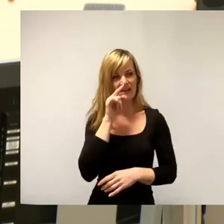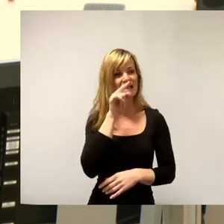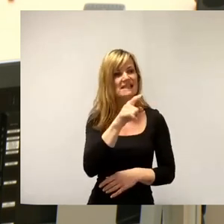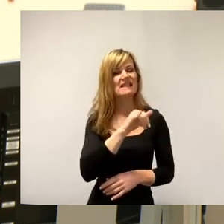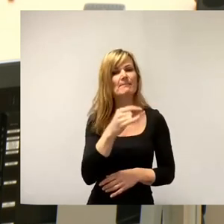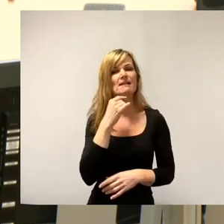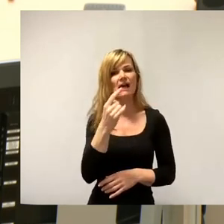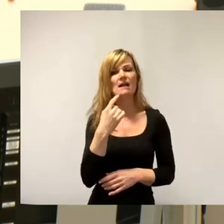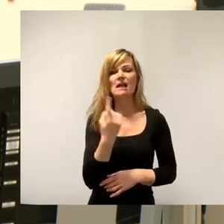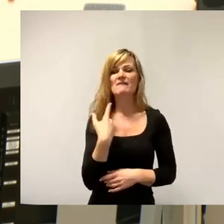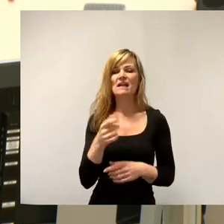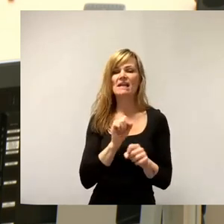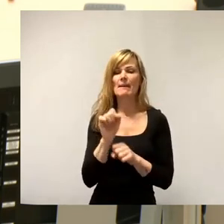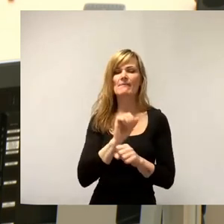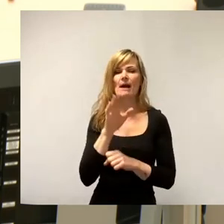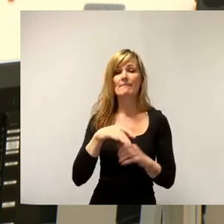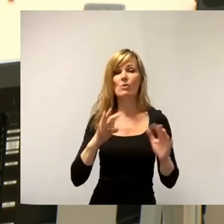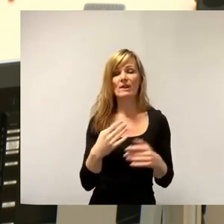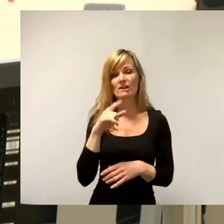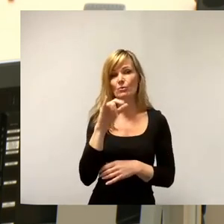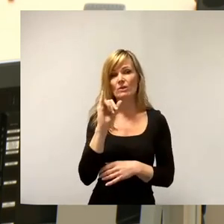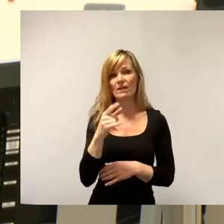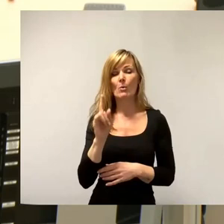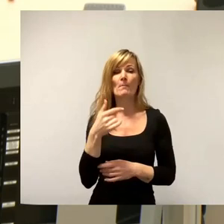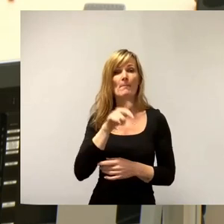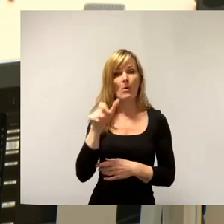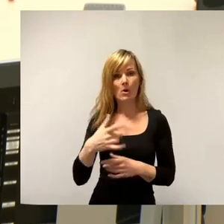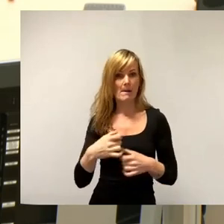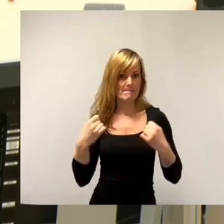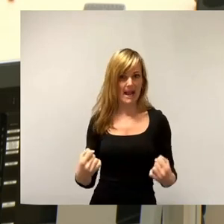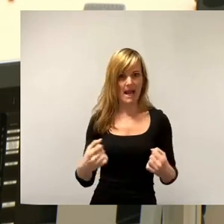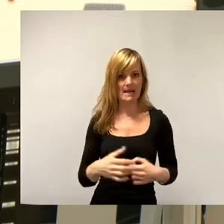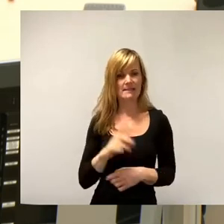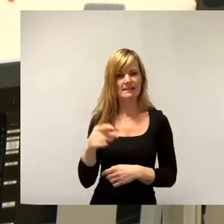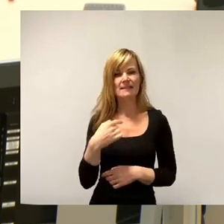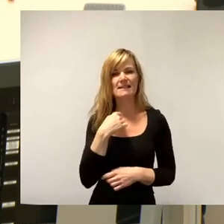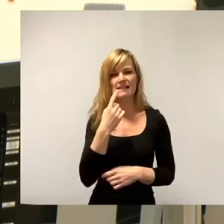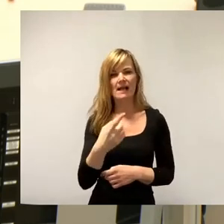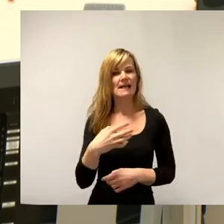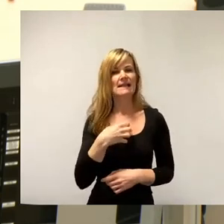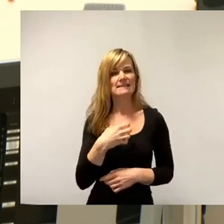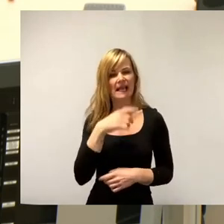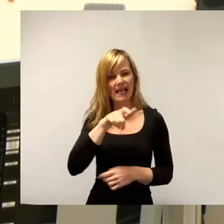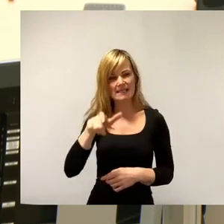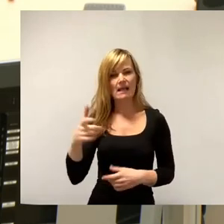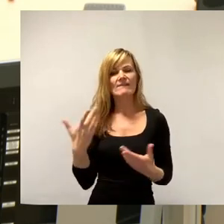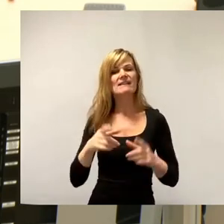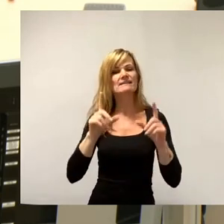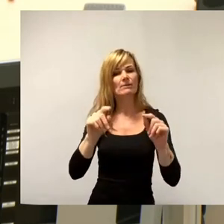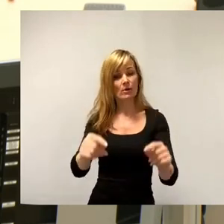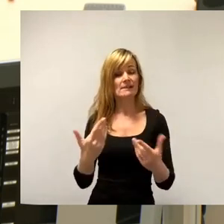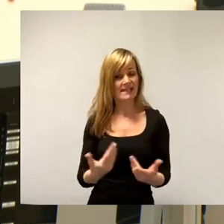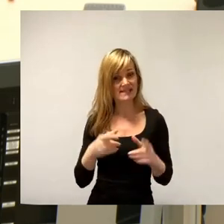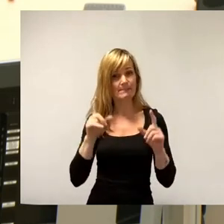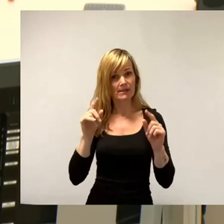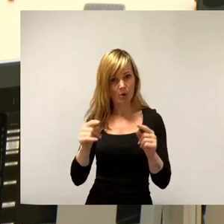kämpfen am 9. Juni um eine sogenannte bürgerliche Mehrheit, dann sage ich den Dresdnerinnen und Dresdnern, was das bedeutet. Es bedeutet die